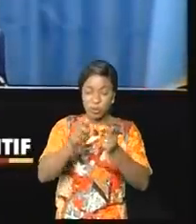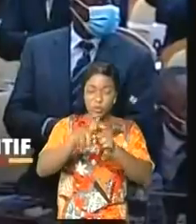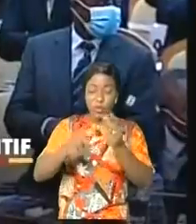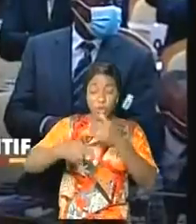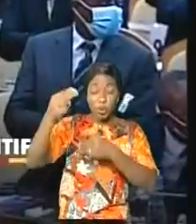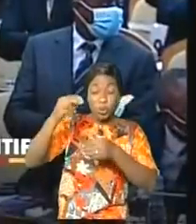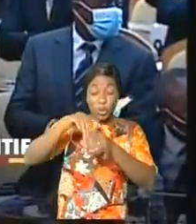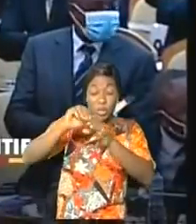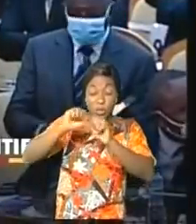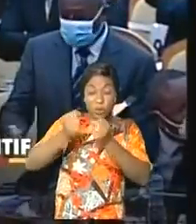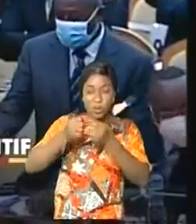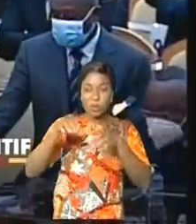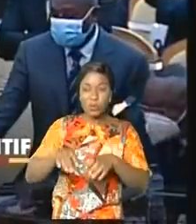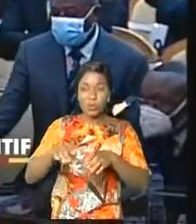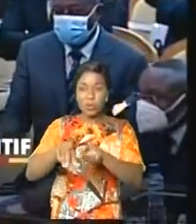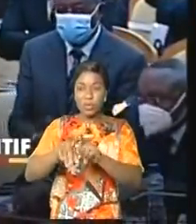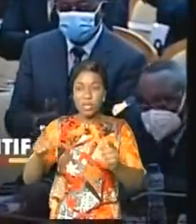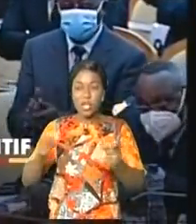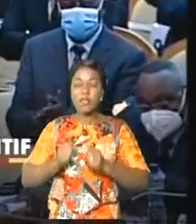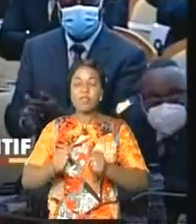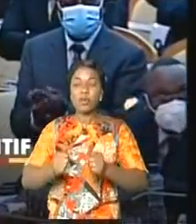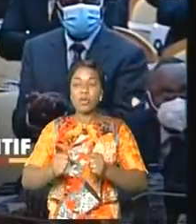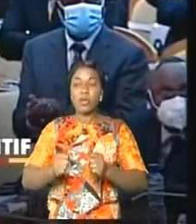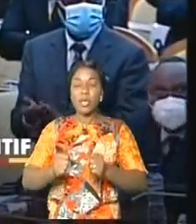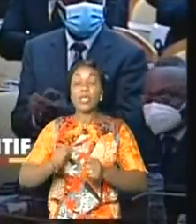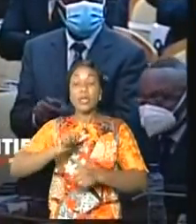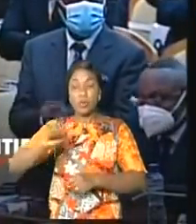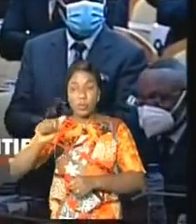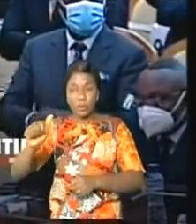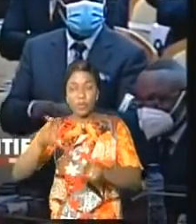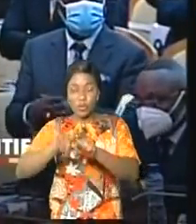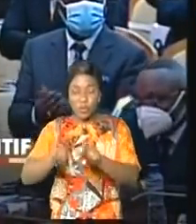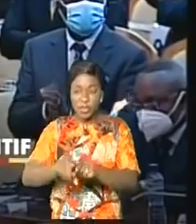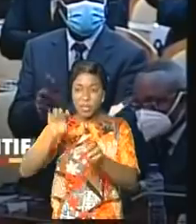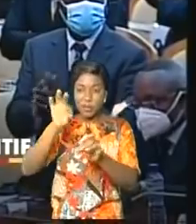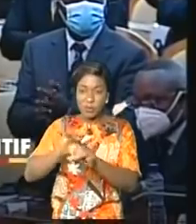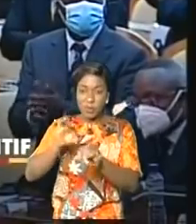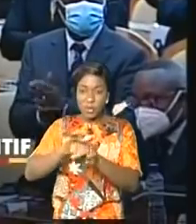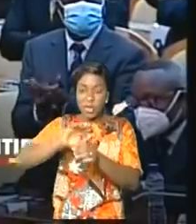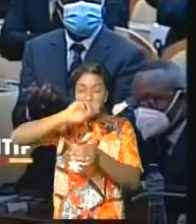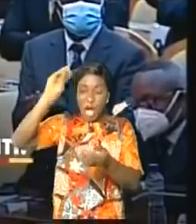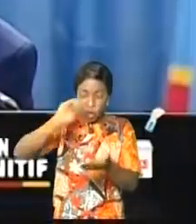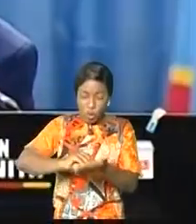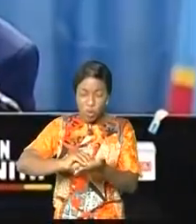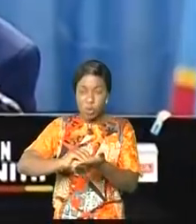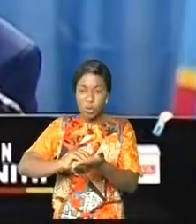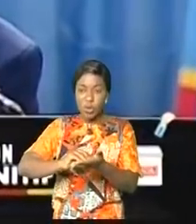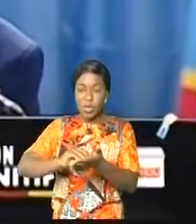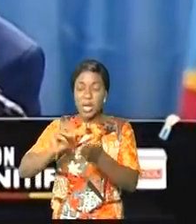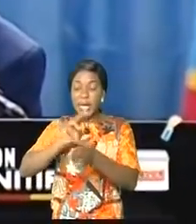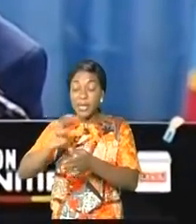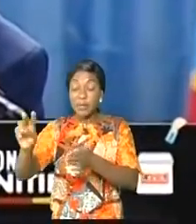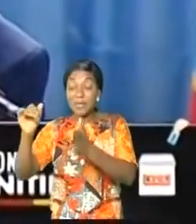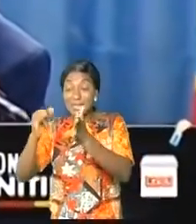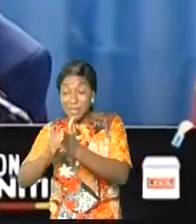publique et fort de sa popularité, sera élu en 2006 et réélu en 2011, premier avec